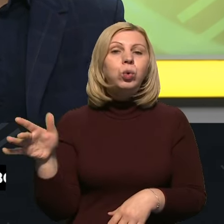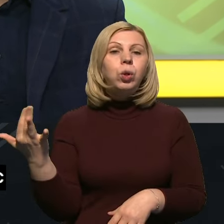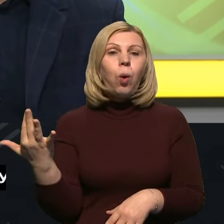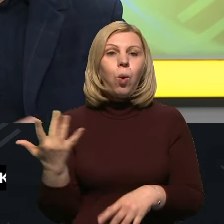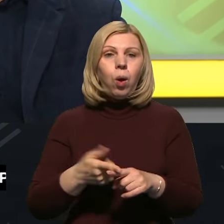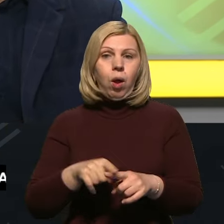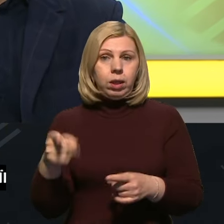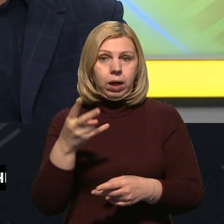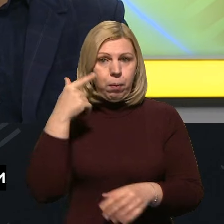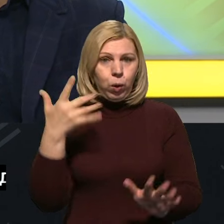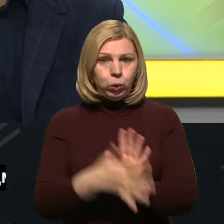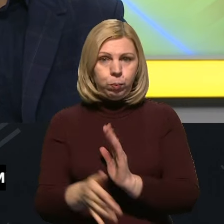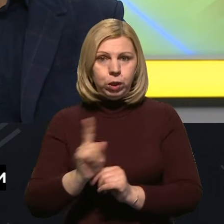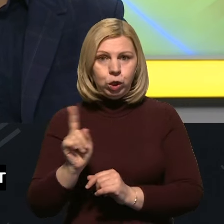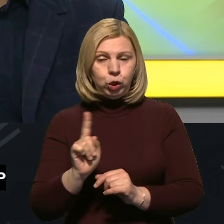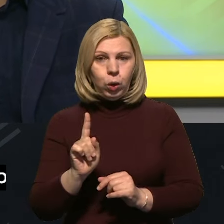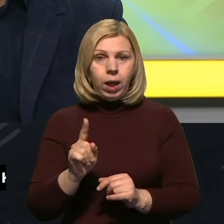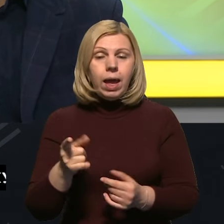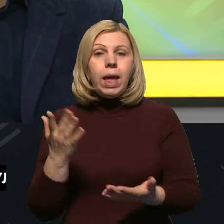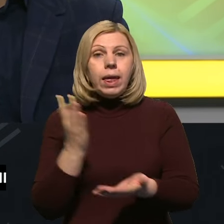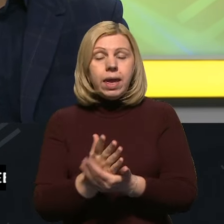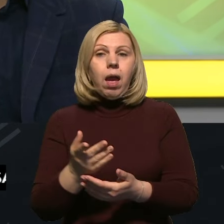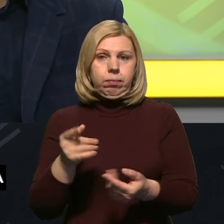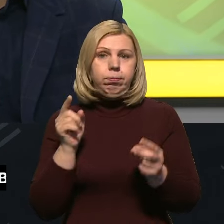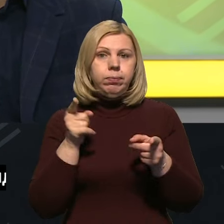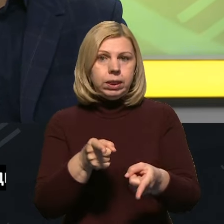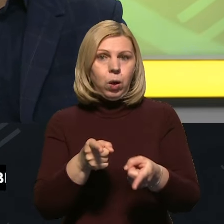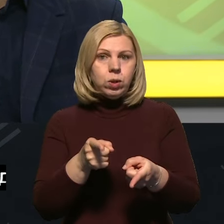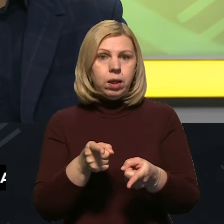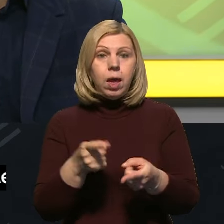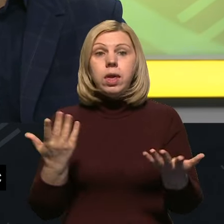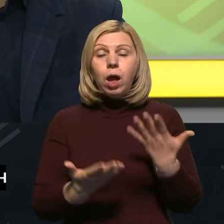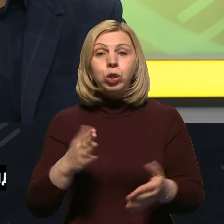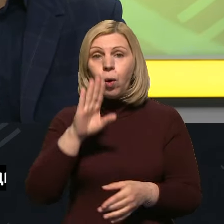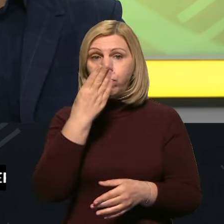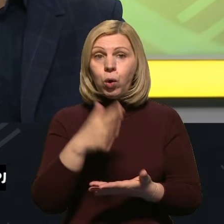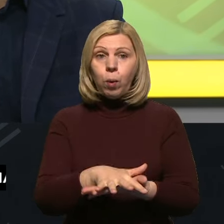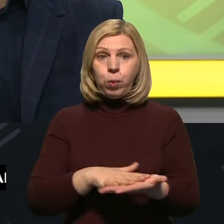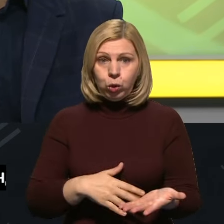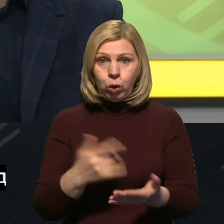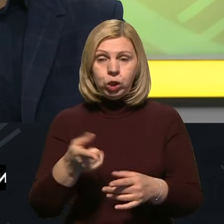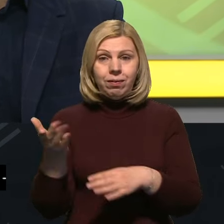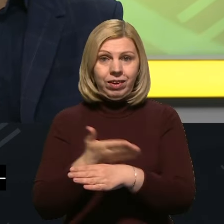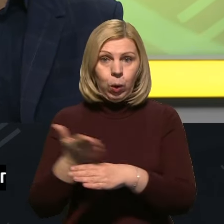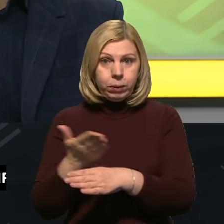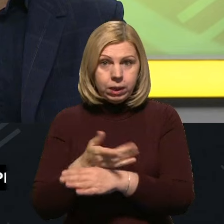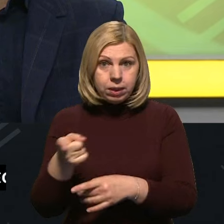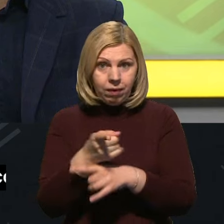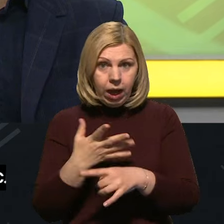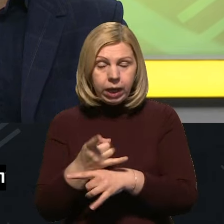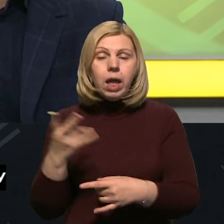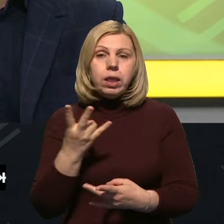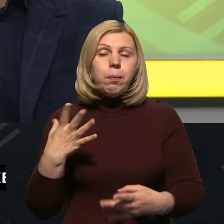треба розуміти, що є певна загроза. Якщо ворог продовжує виробництво, то не слід